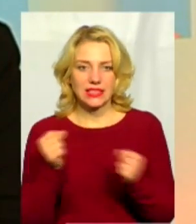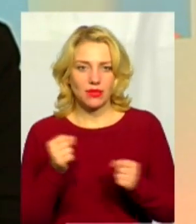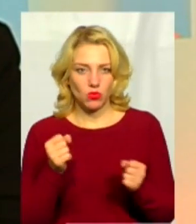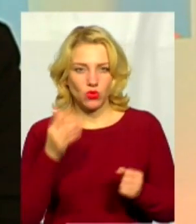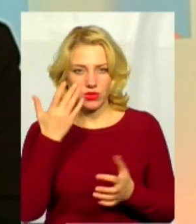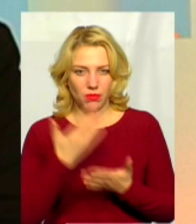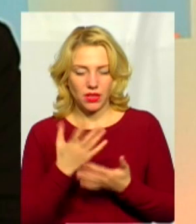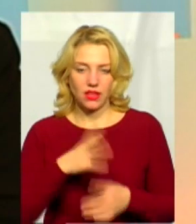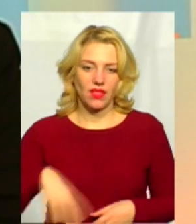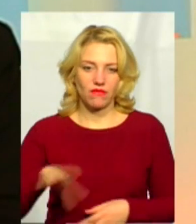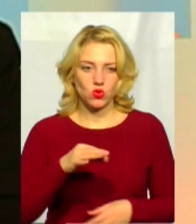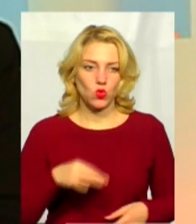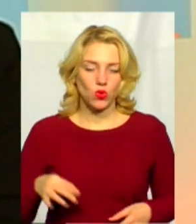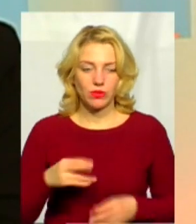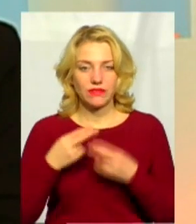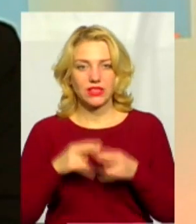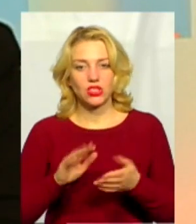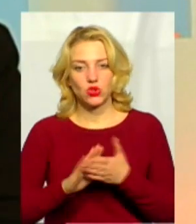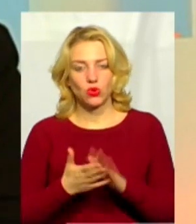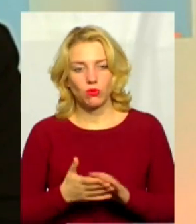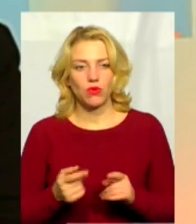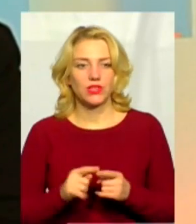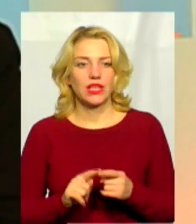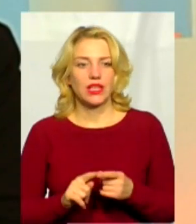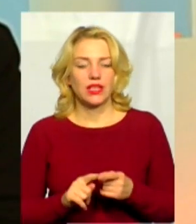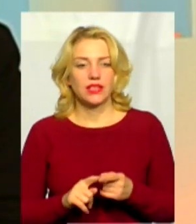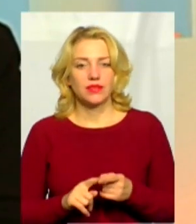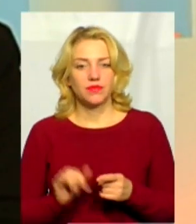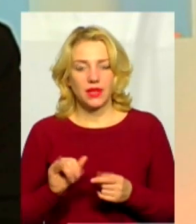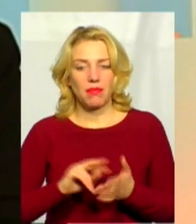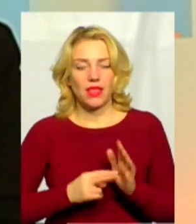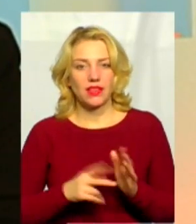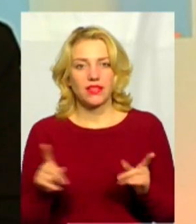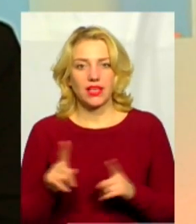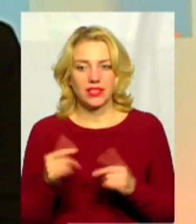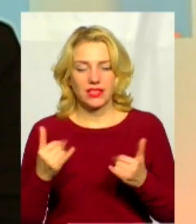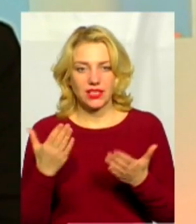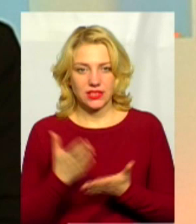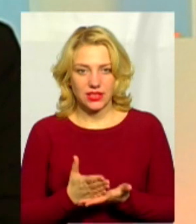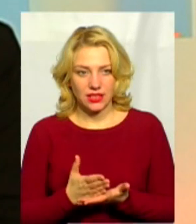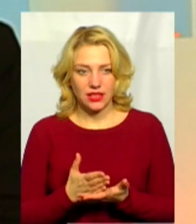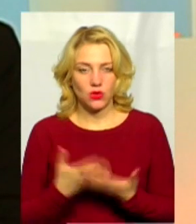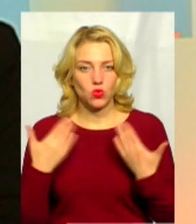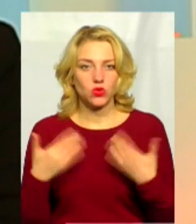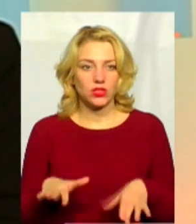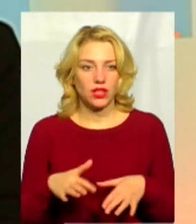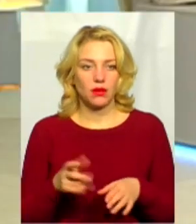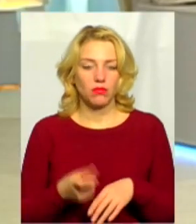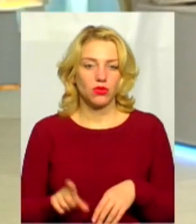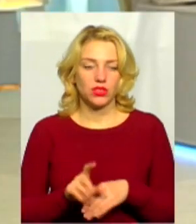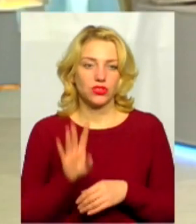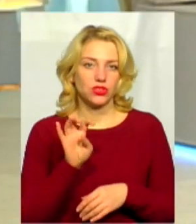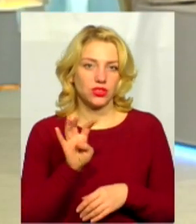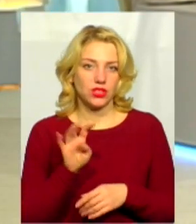енергію. А виданих технічних умов, реалізованих проєктів і планів, які зараз є, вже понад